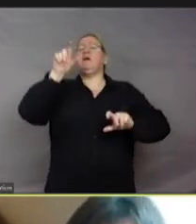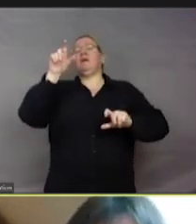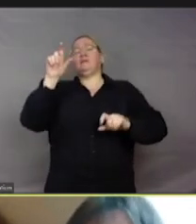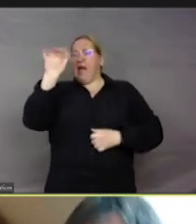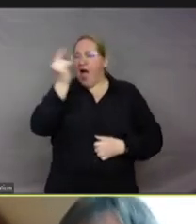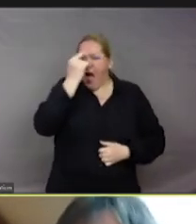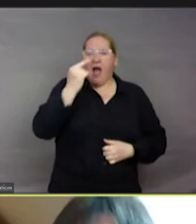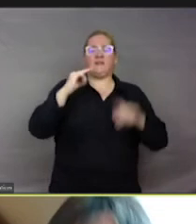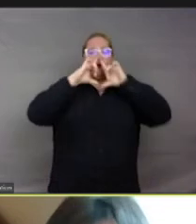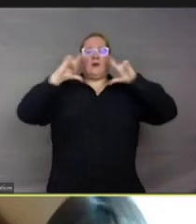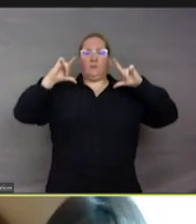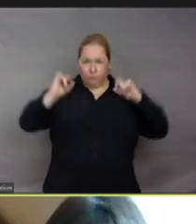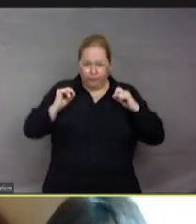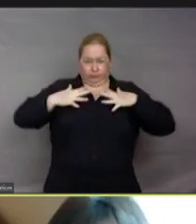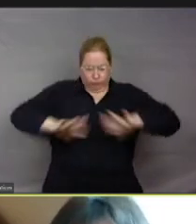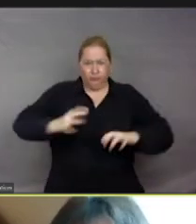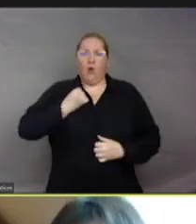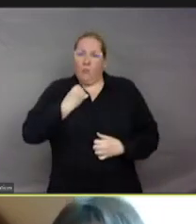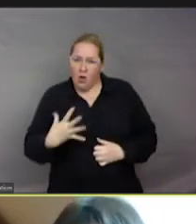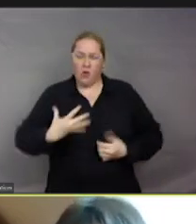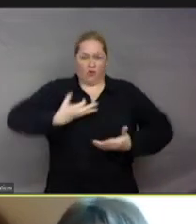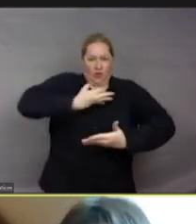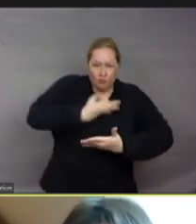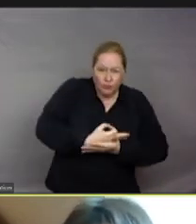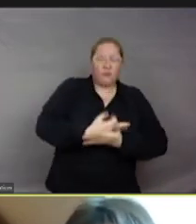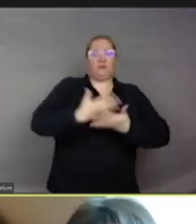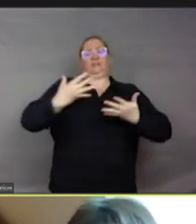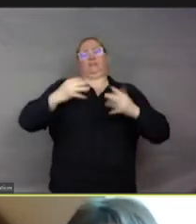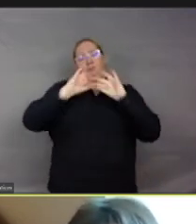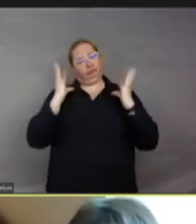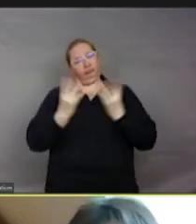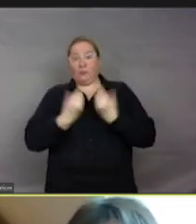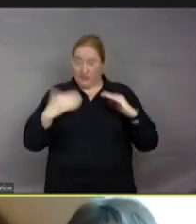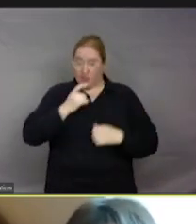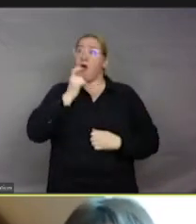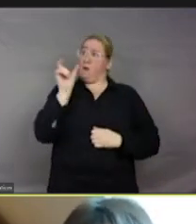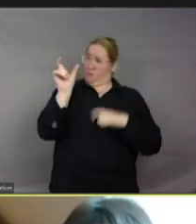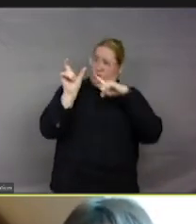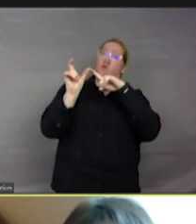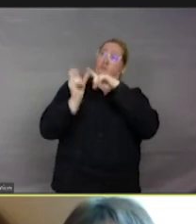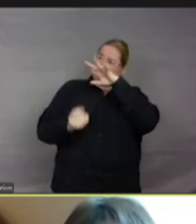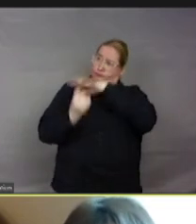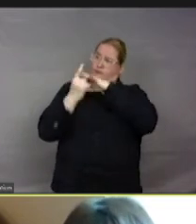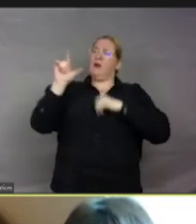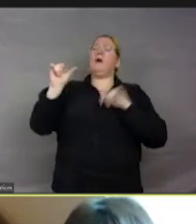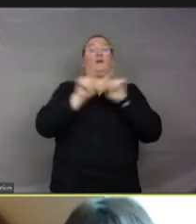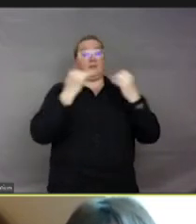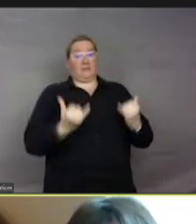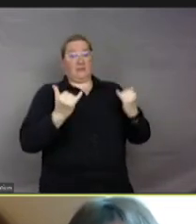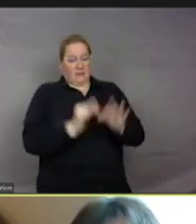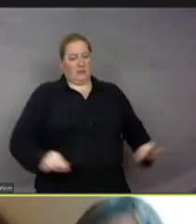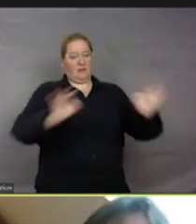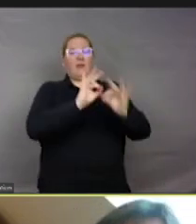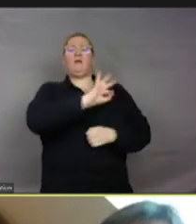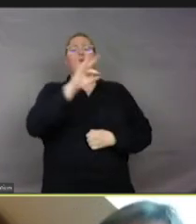les hindous parlent déjà de « sentience ». On retrouve le mot « sentience » en France également dans les associations de protection animale,